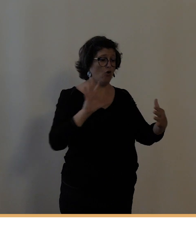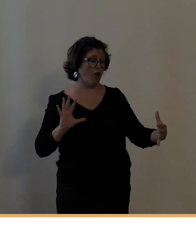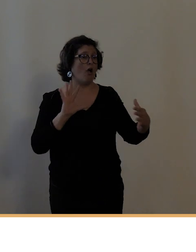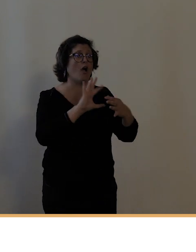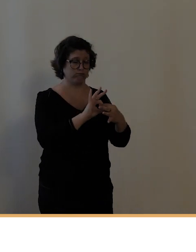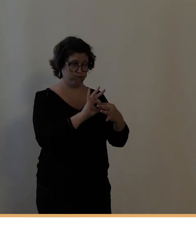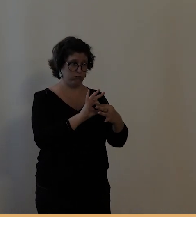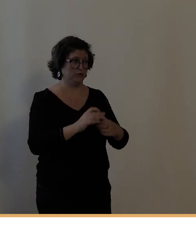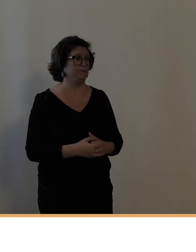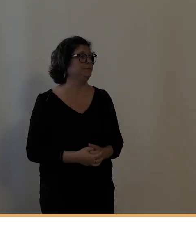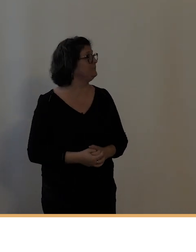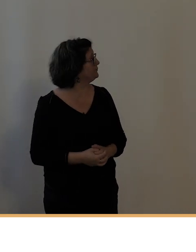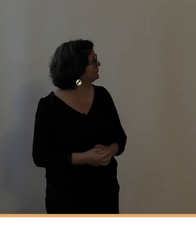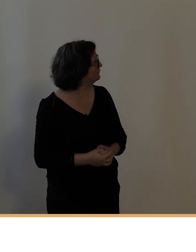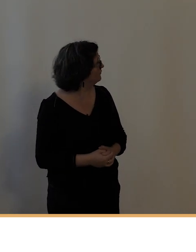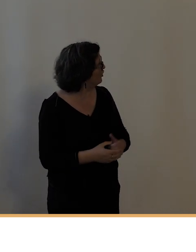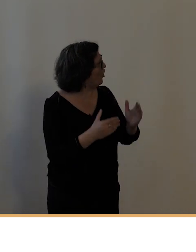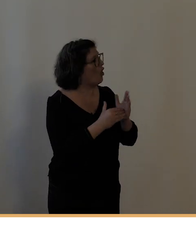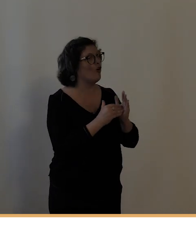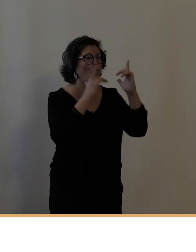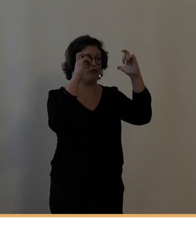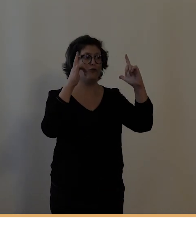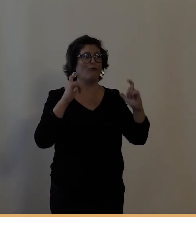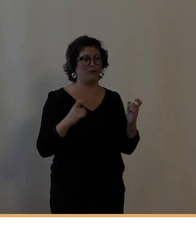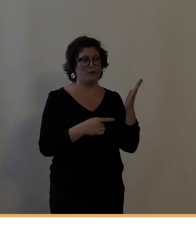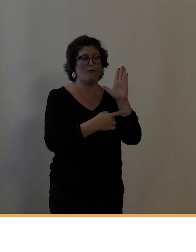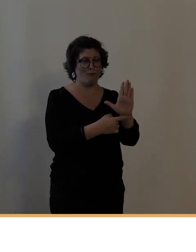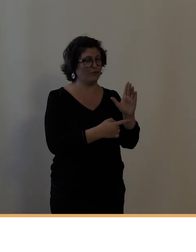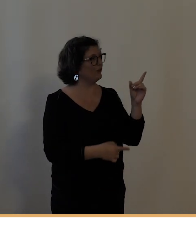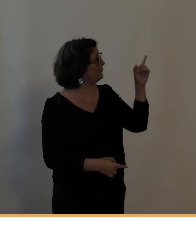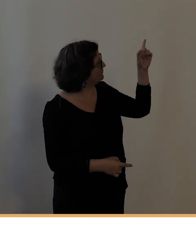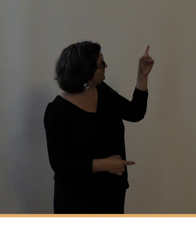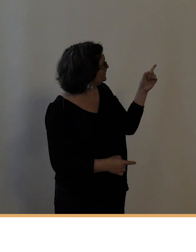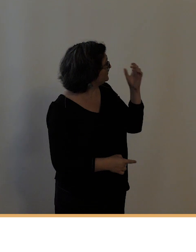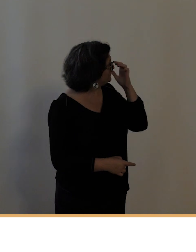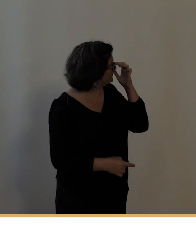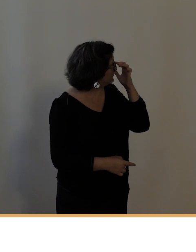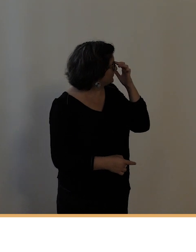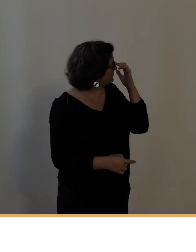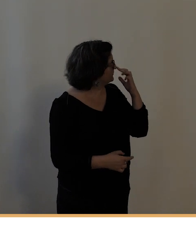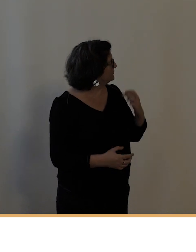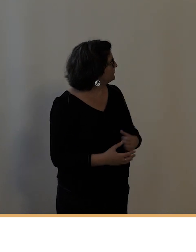chapitre, deux entrevues qui montrent effectivement la notion d